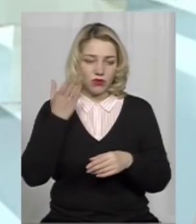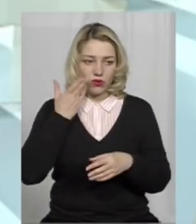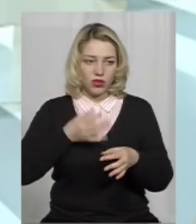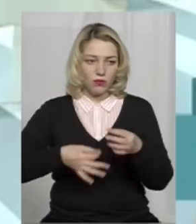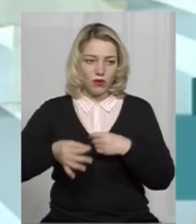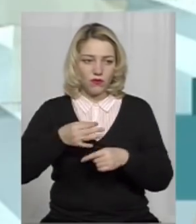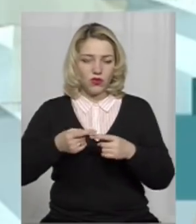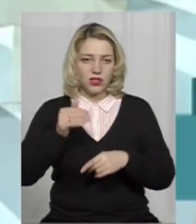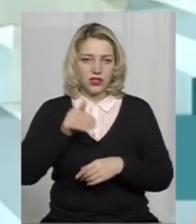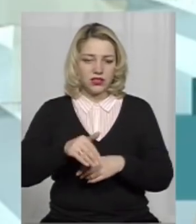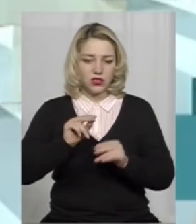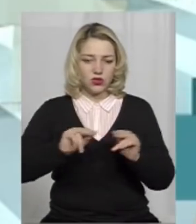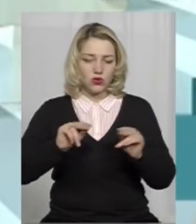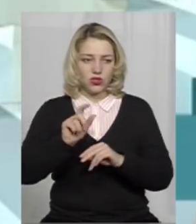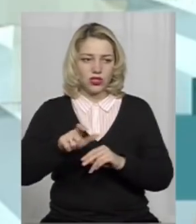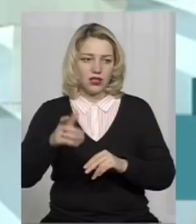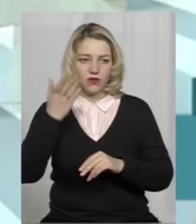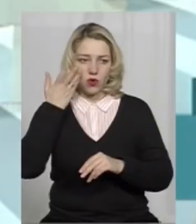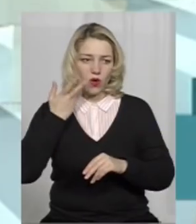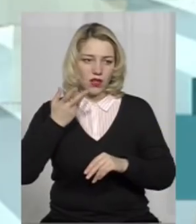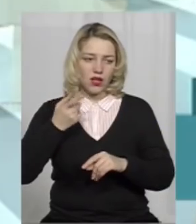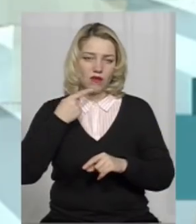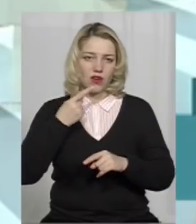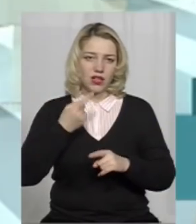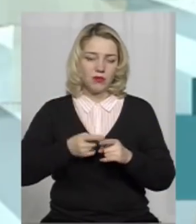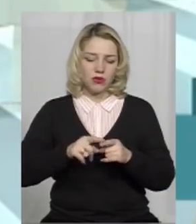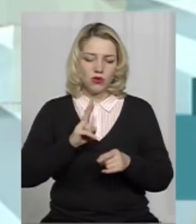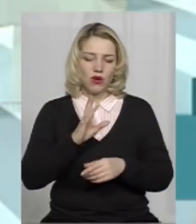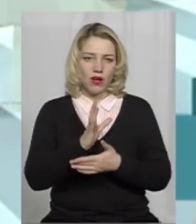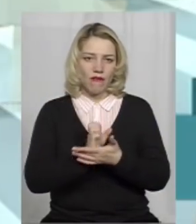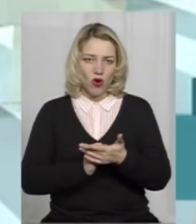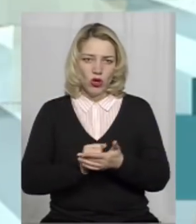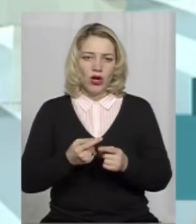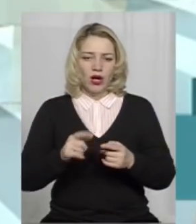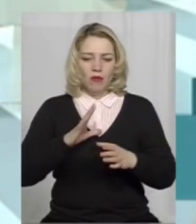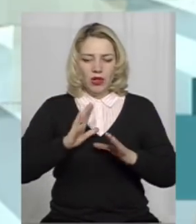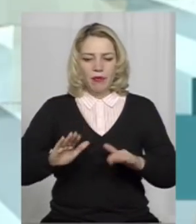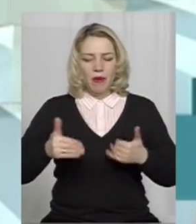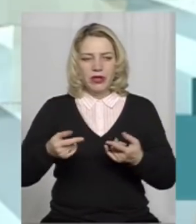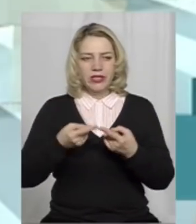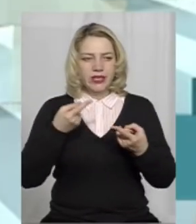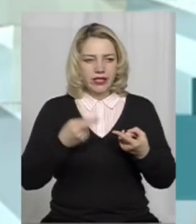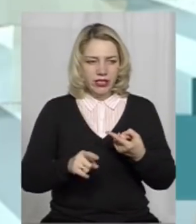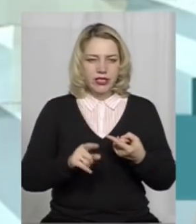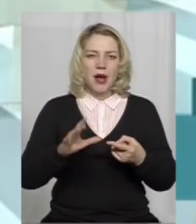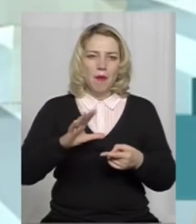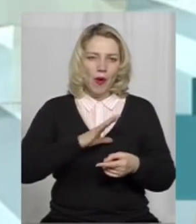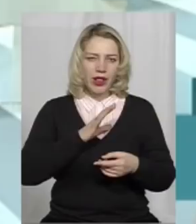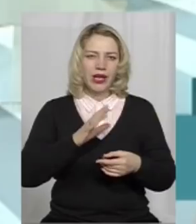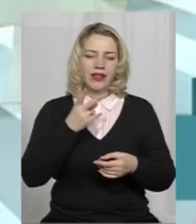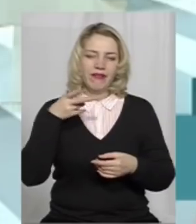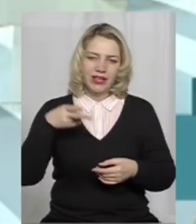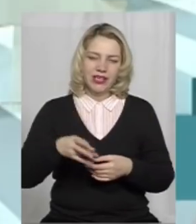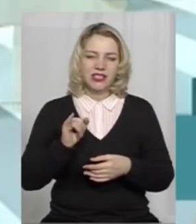коли обговорювалися тисяча учителів, коли говорили про цю квоту, то були пропозиції інші. Були і